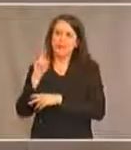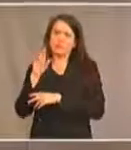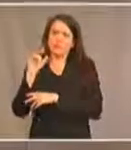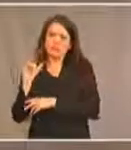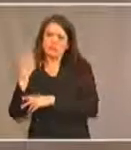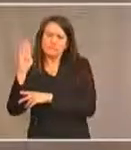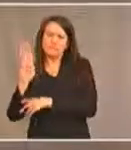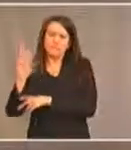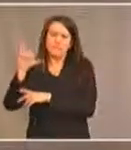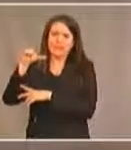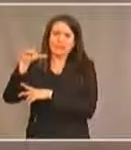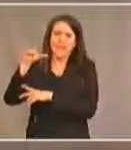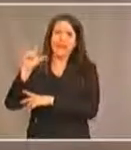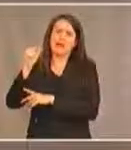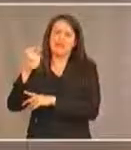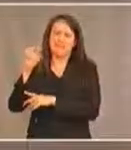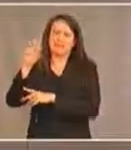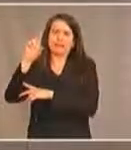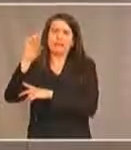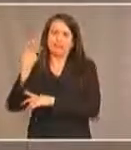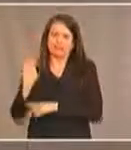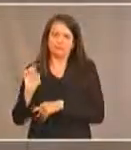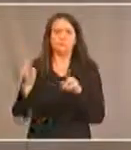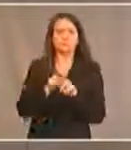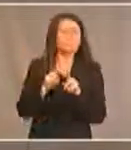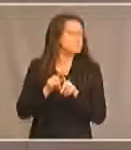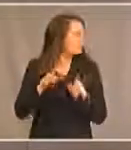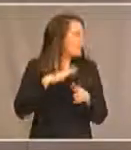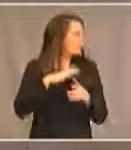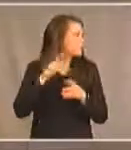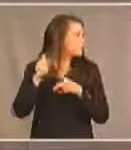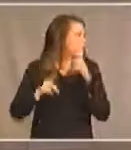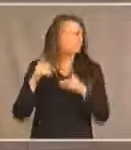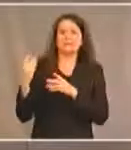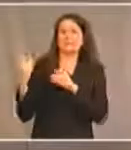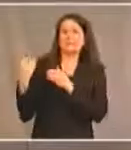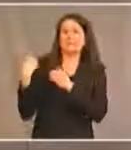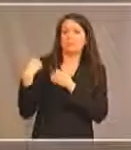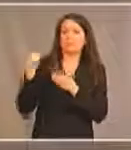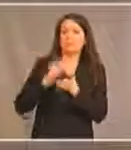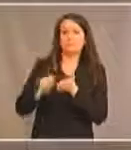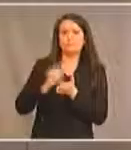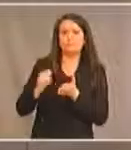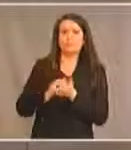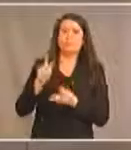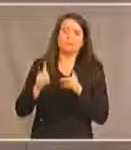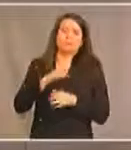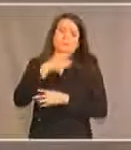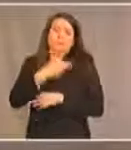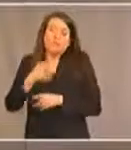également le directeur général James Van Walls au bureau des personnes ayant des handicaps. Et à mes côtés,